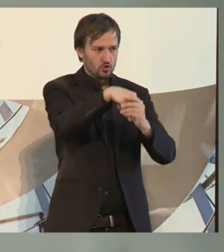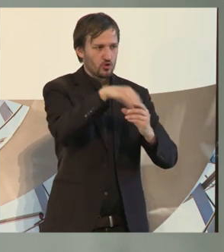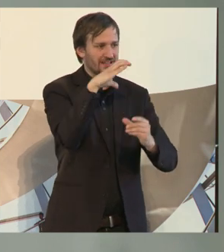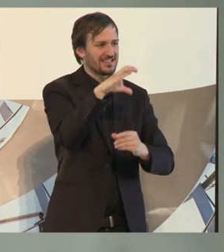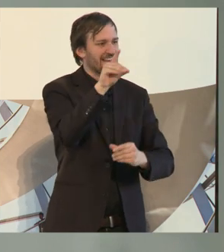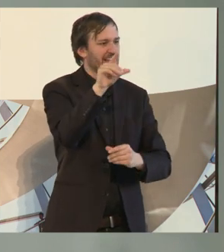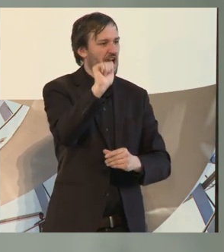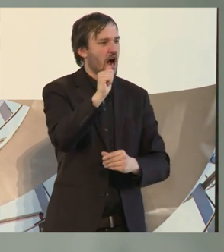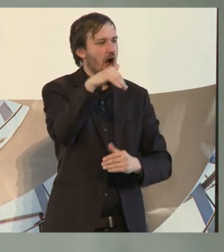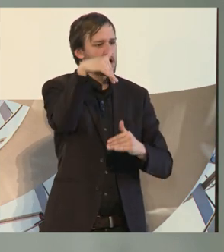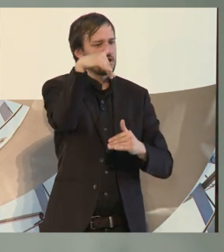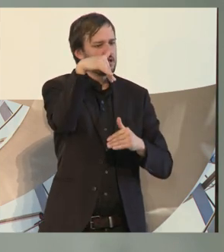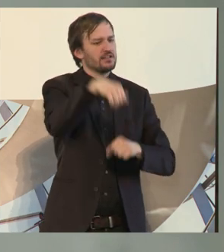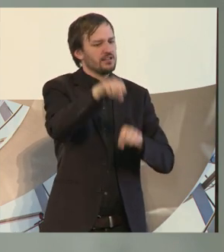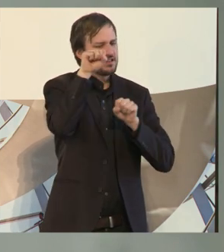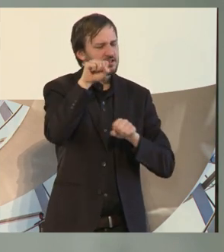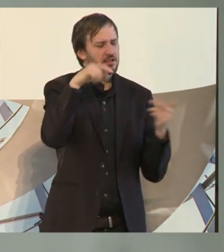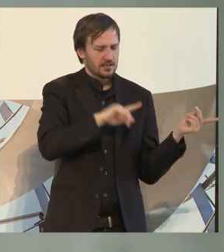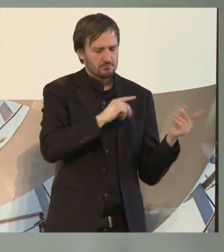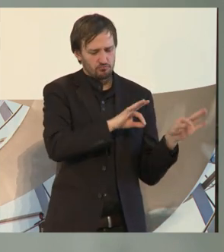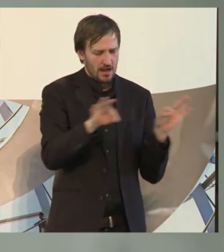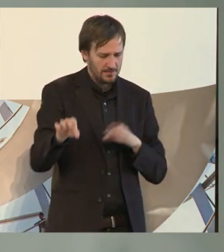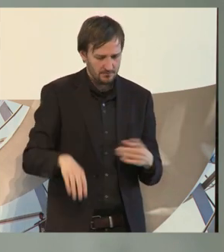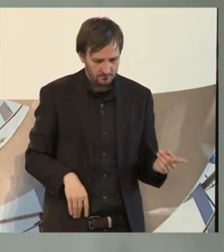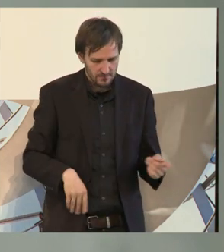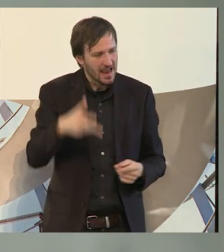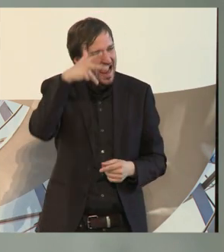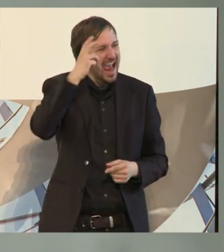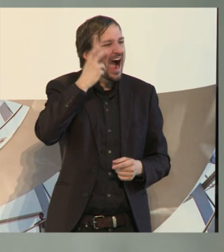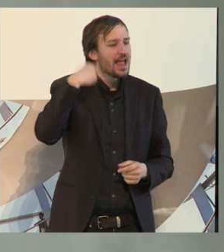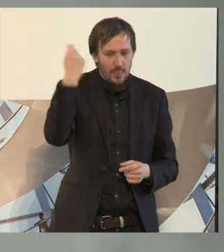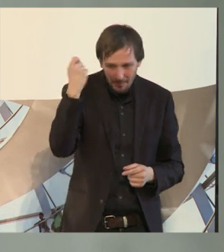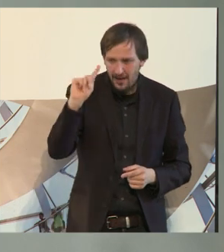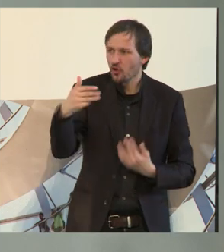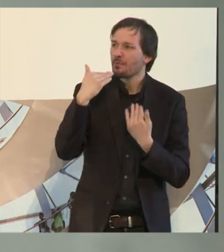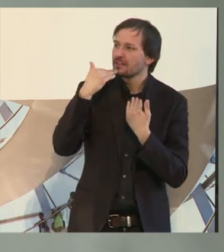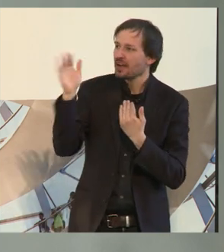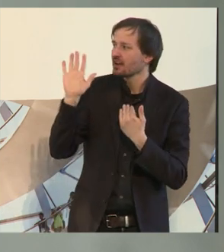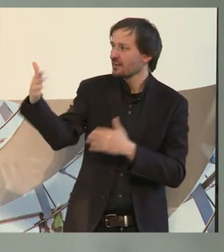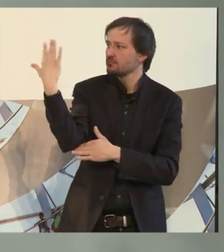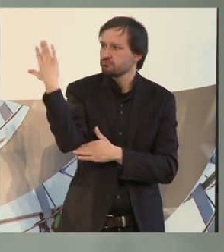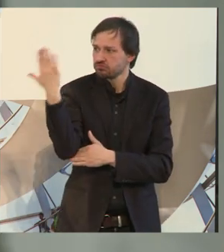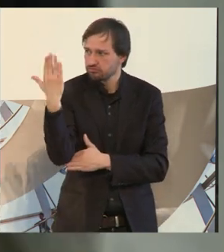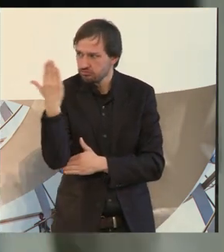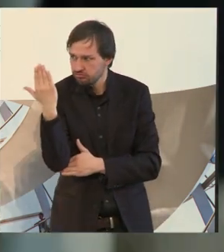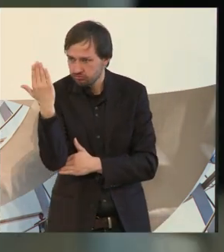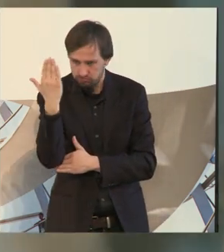Ich möchte Herrn Altmaier insbesondere nochmal danken für seine Rede, in der er unter anderem dazu aufgerufen hat, dass